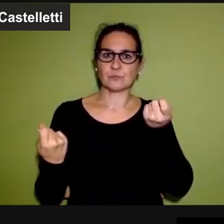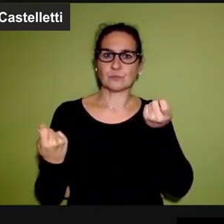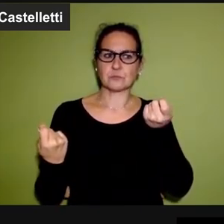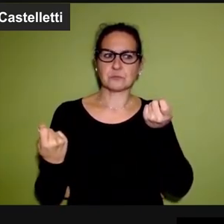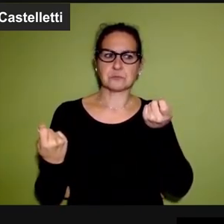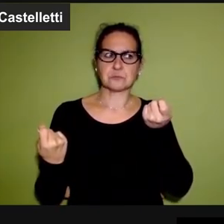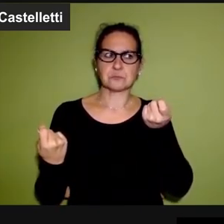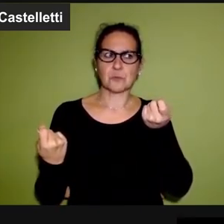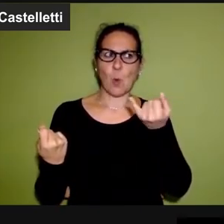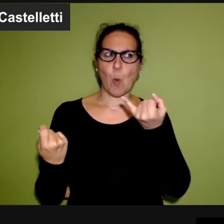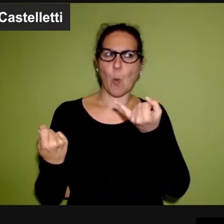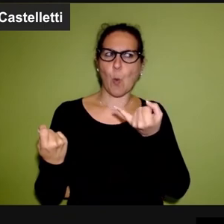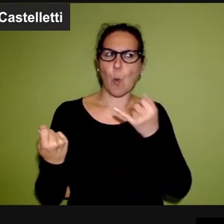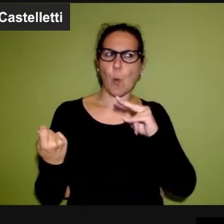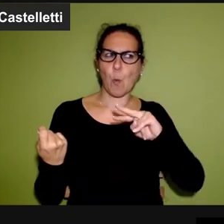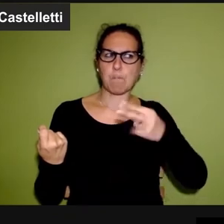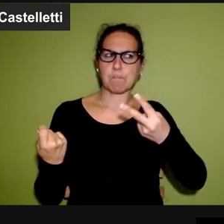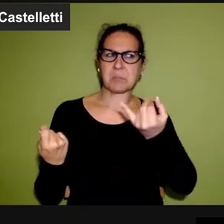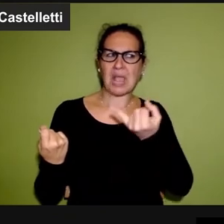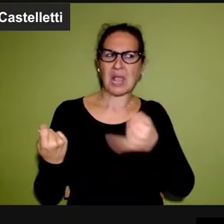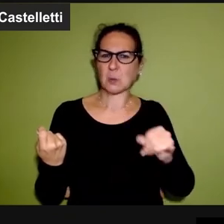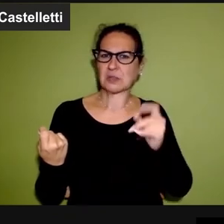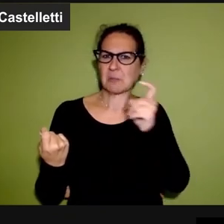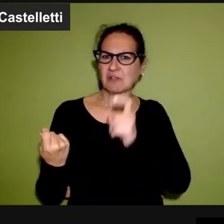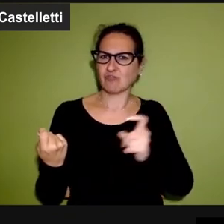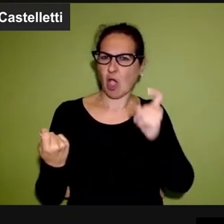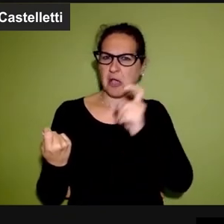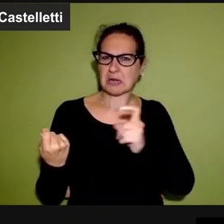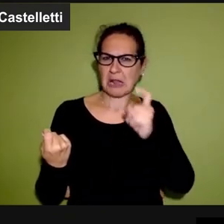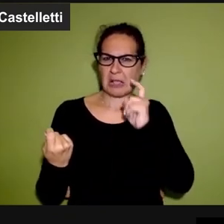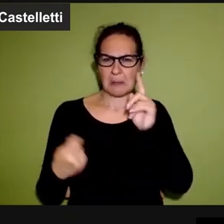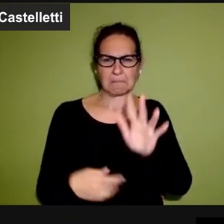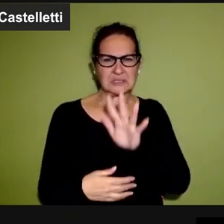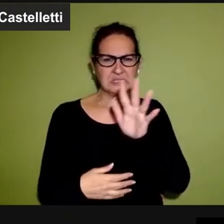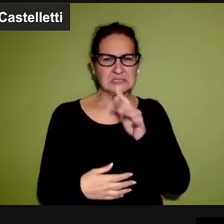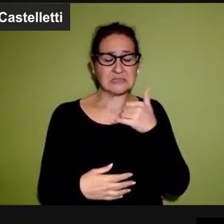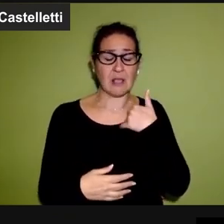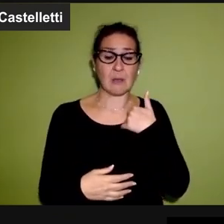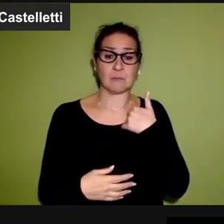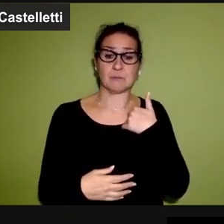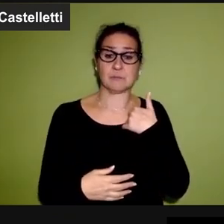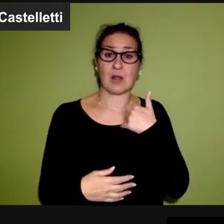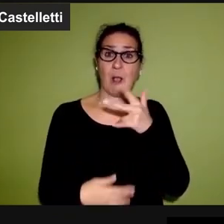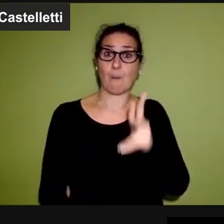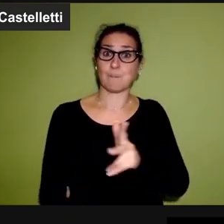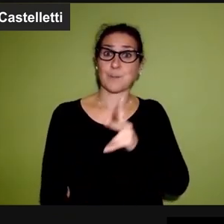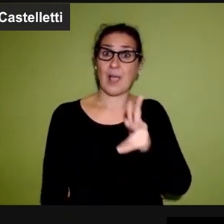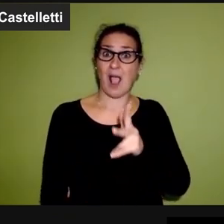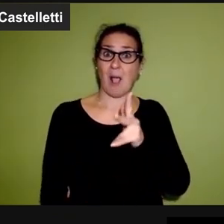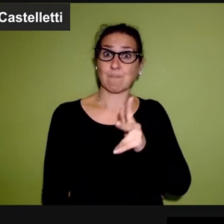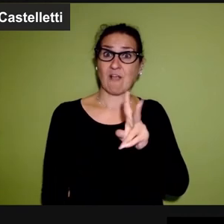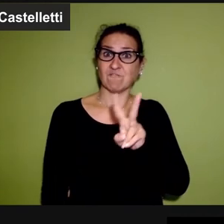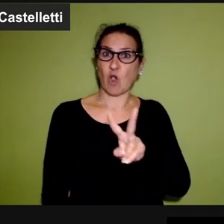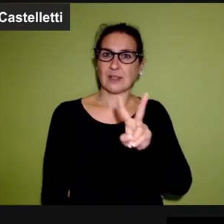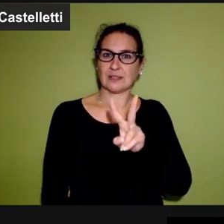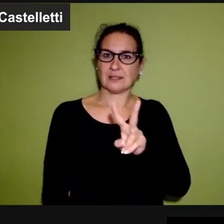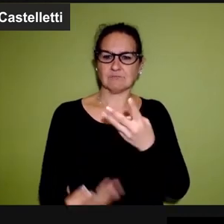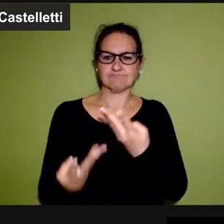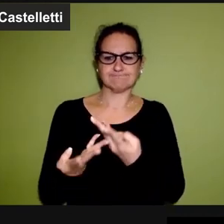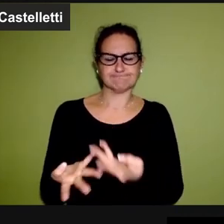La penultima giornata, mi sembra il giubileo, era Papa Voitiva